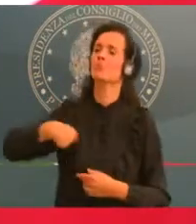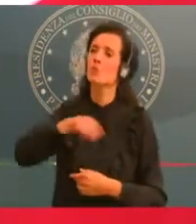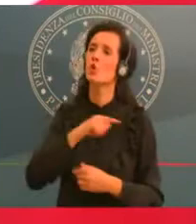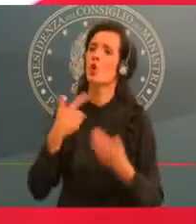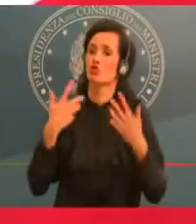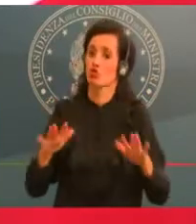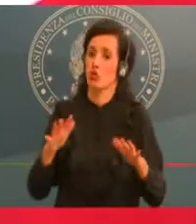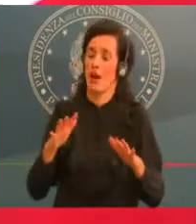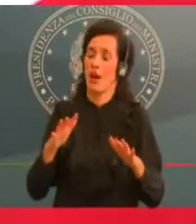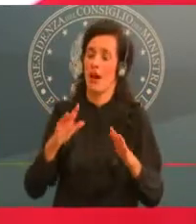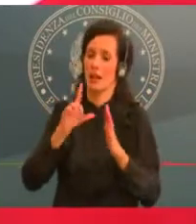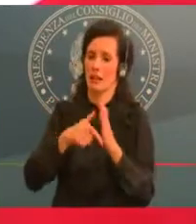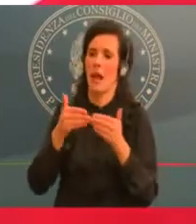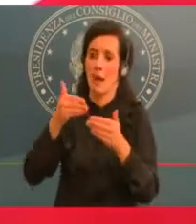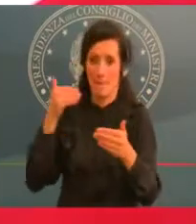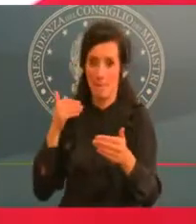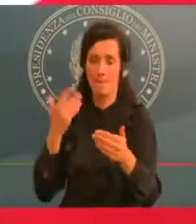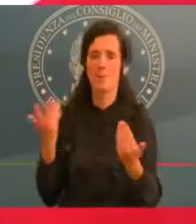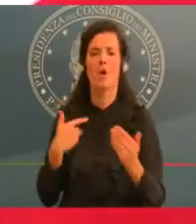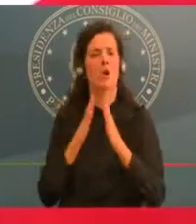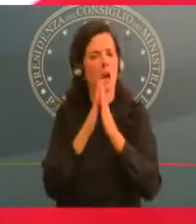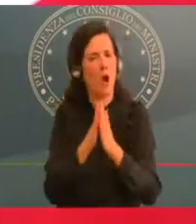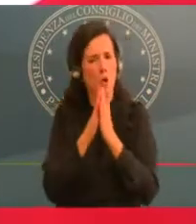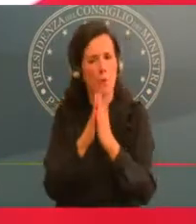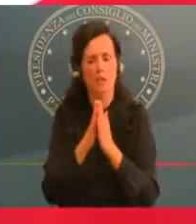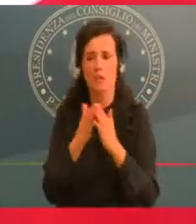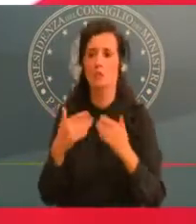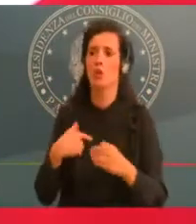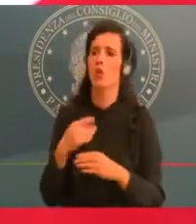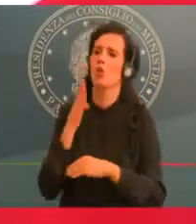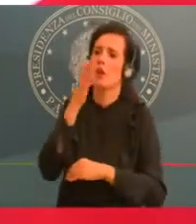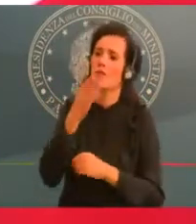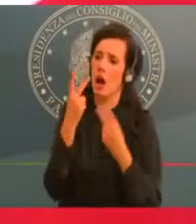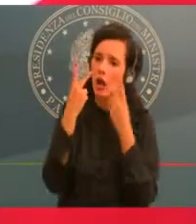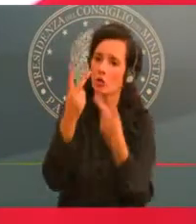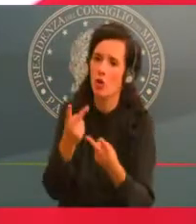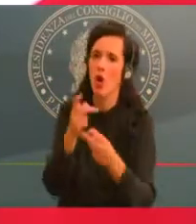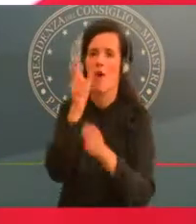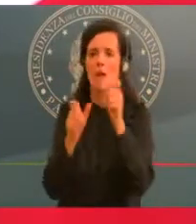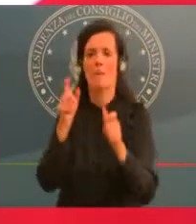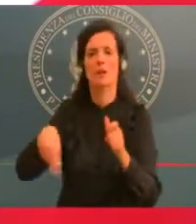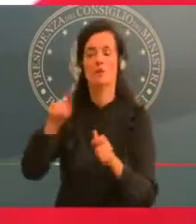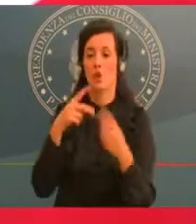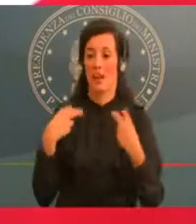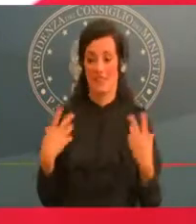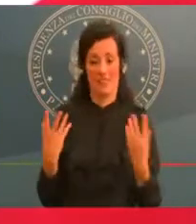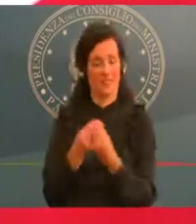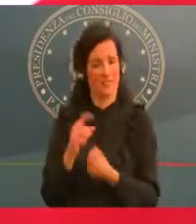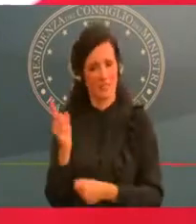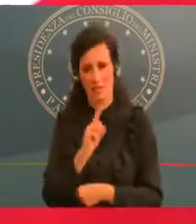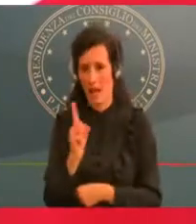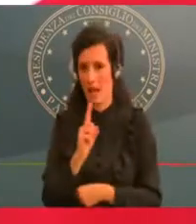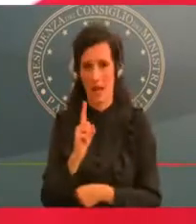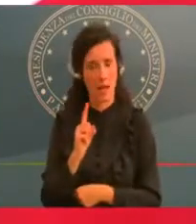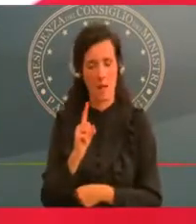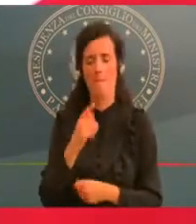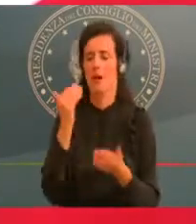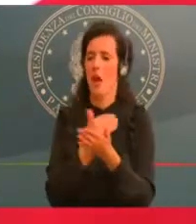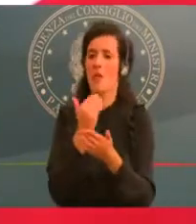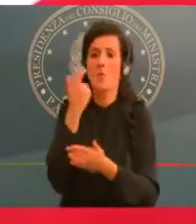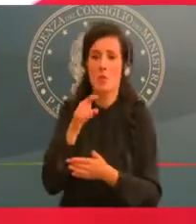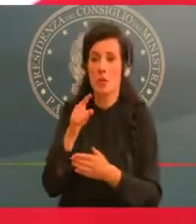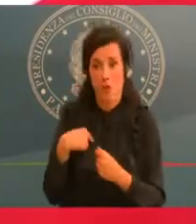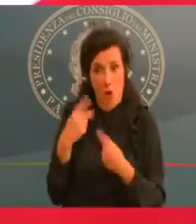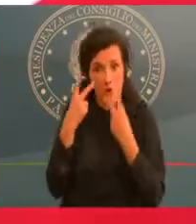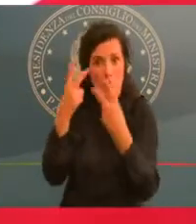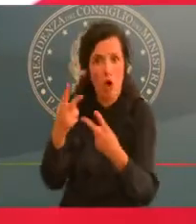perché quella è un'occasione di contagio. Ovviamente le restrizioni sono dotate nella zona, tra virgolette, nell'area, nelle